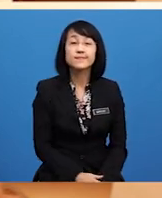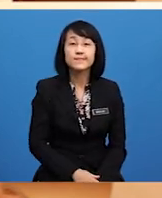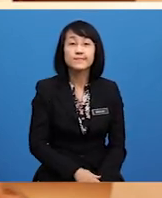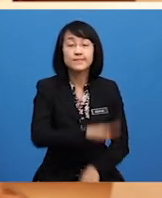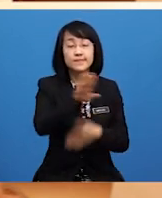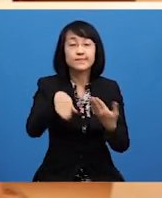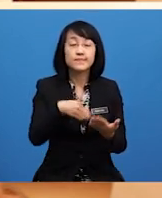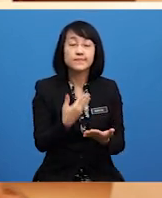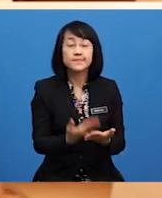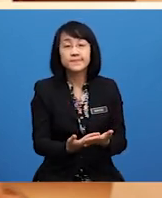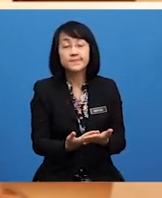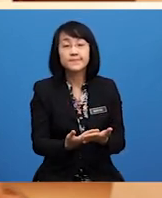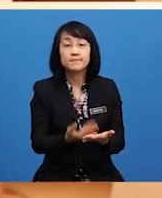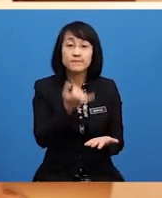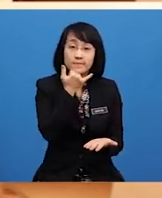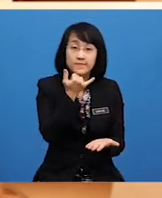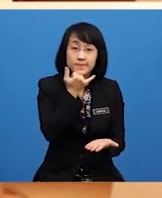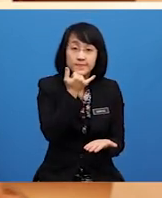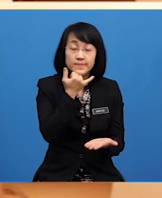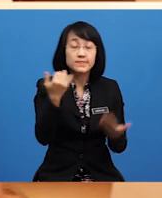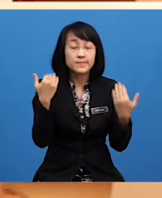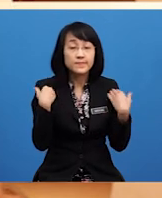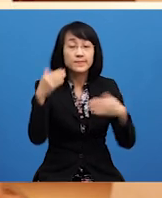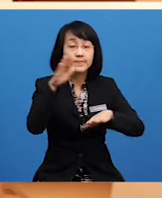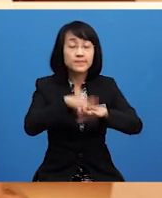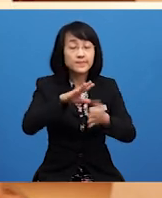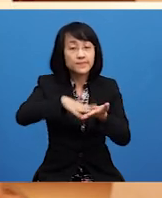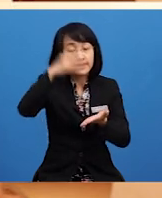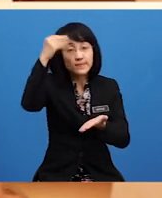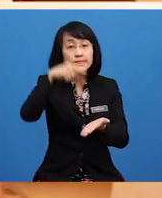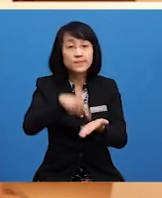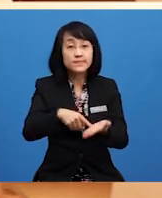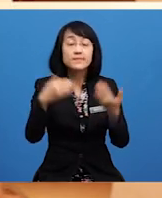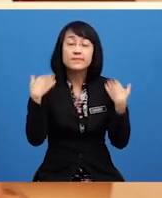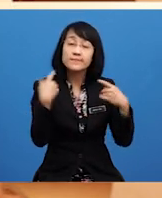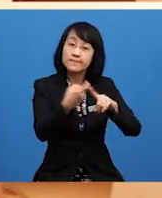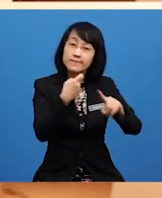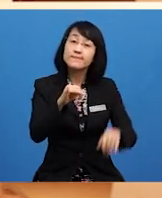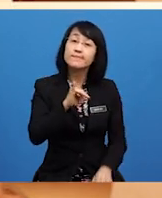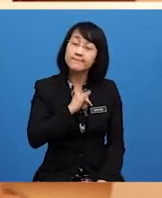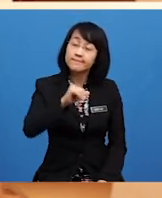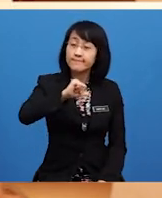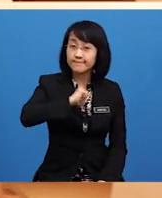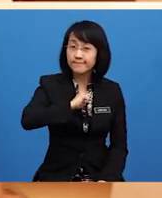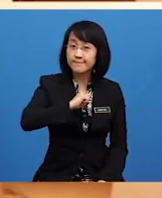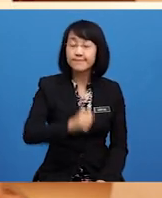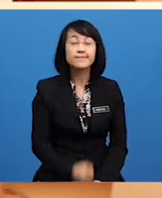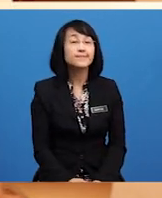Segala Kekilafan Yang Ada Pada Pembelajaran Hari Ini Adalah Daripada Saya Sendiri